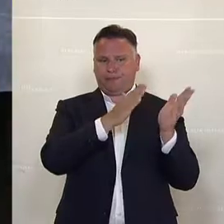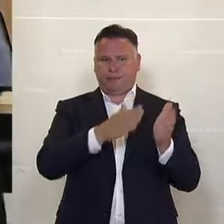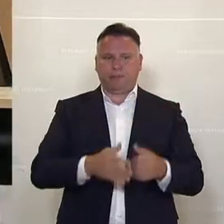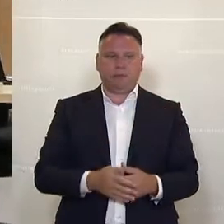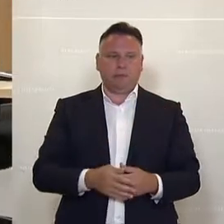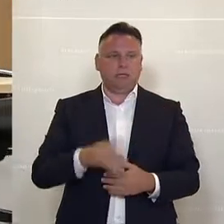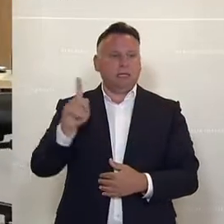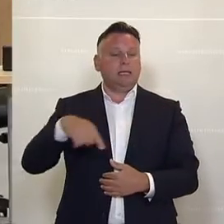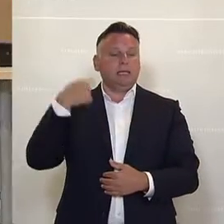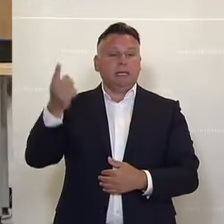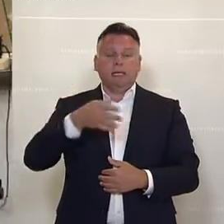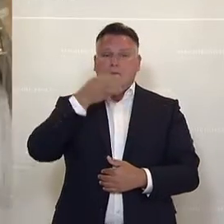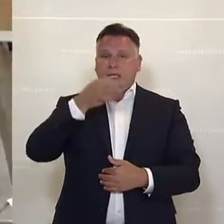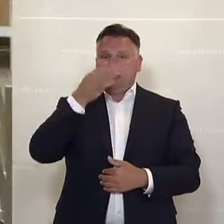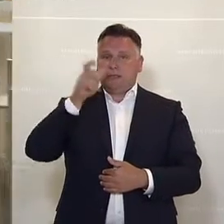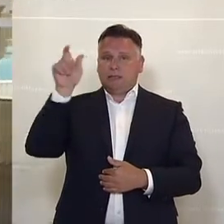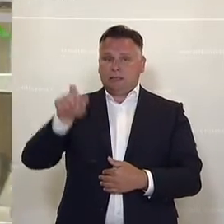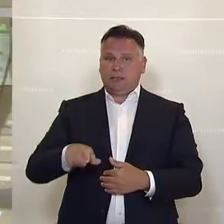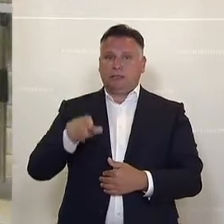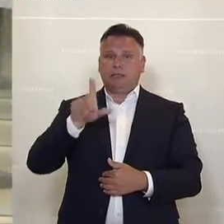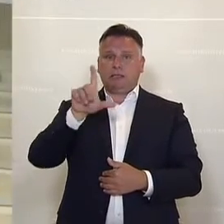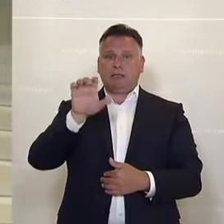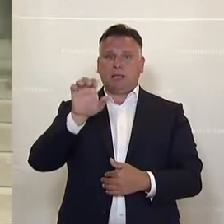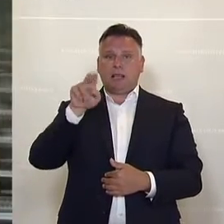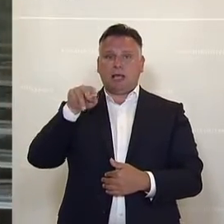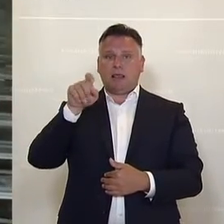Nächster Redner, Herr Abgeordneter Robert Leimer.